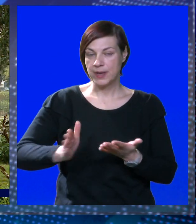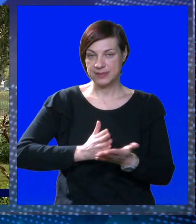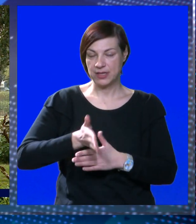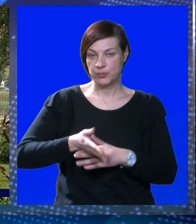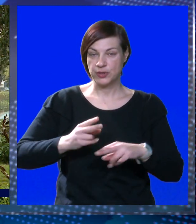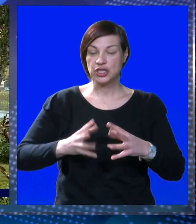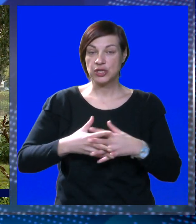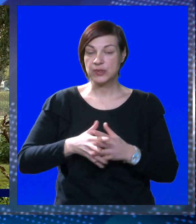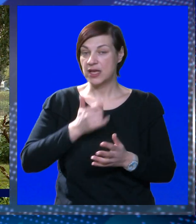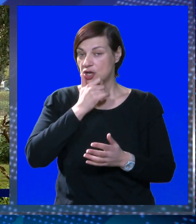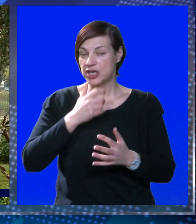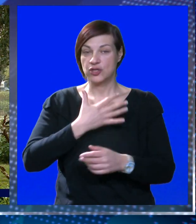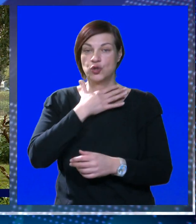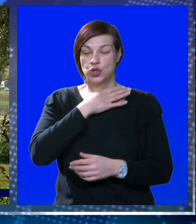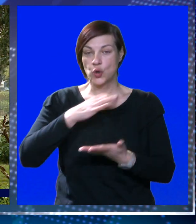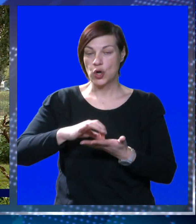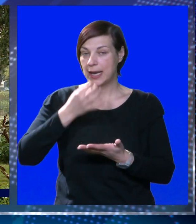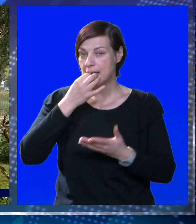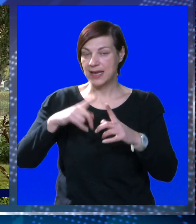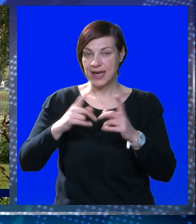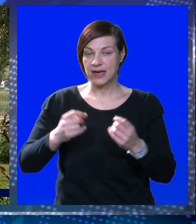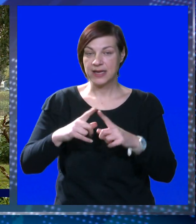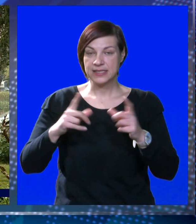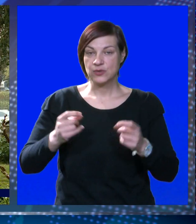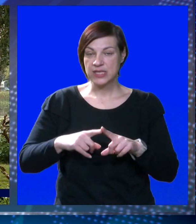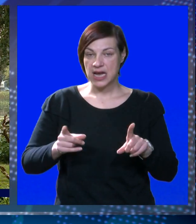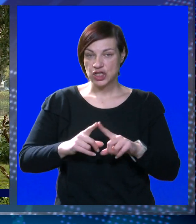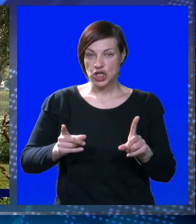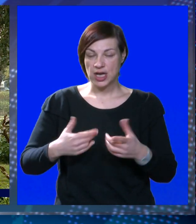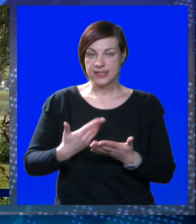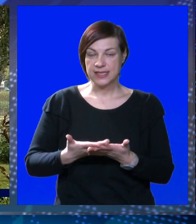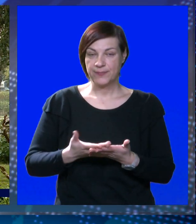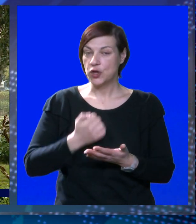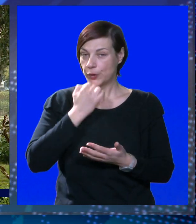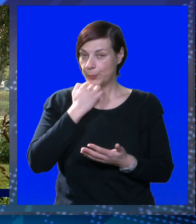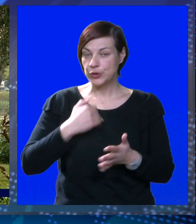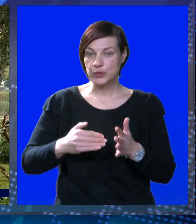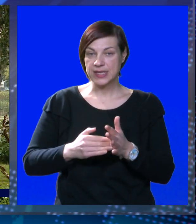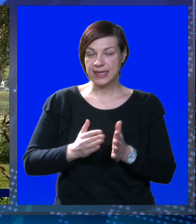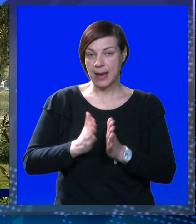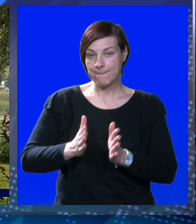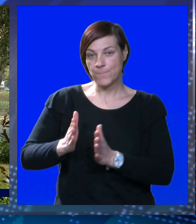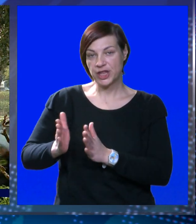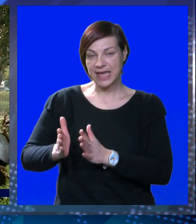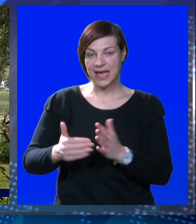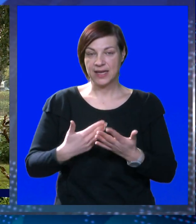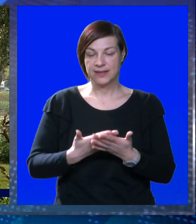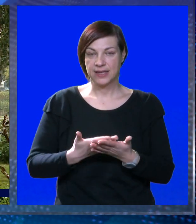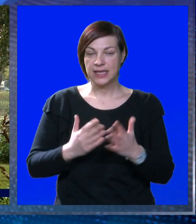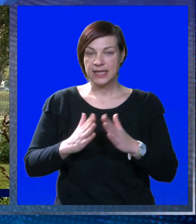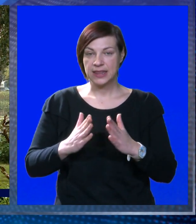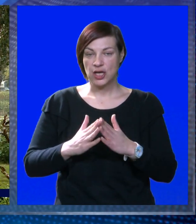besplatno proći jer u starom gradu se nalazi škole i ljekarna i institucije razno razne, dok se poduzetnike treba podijeliti na